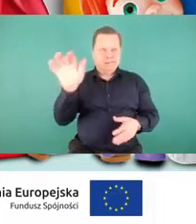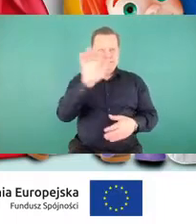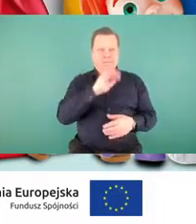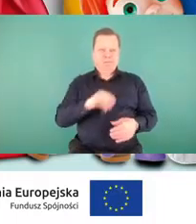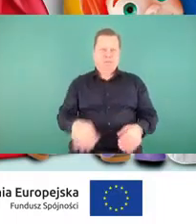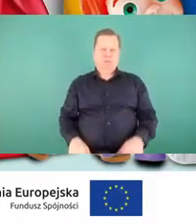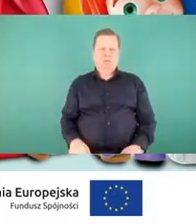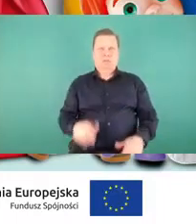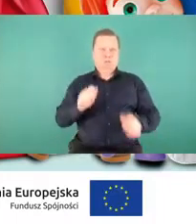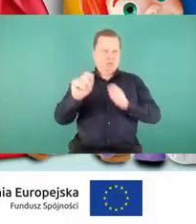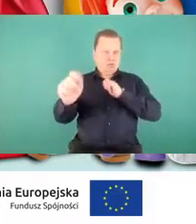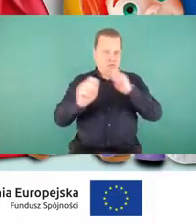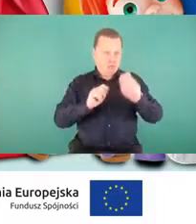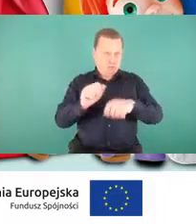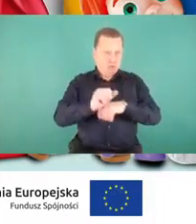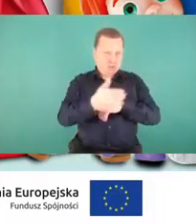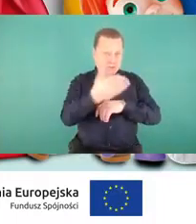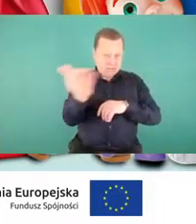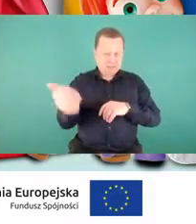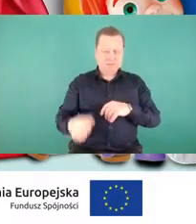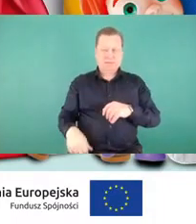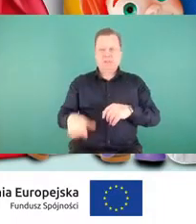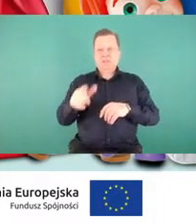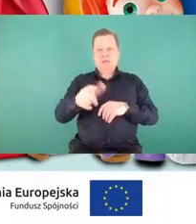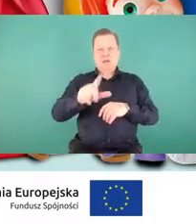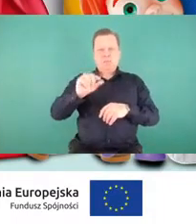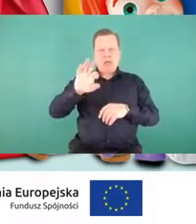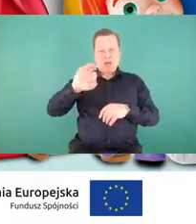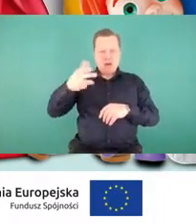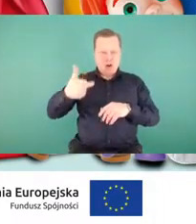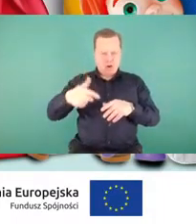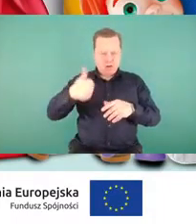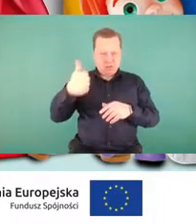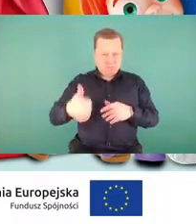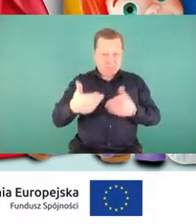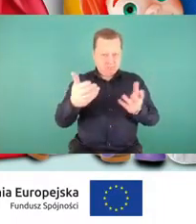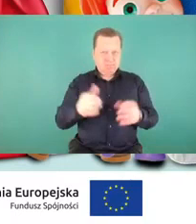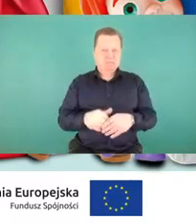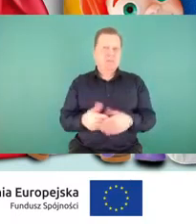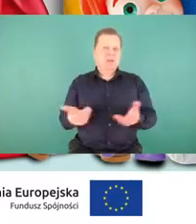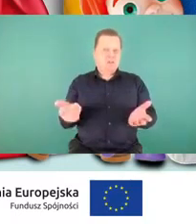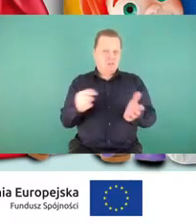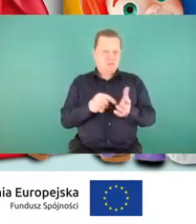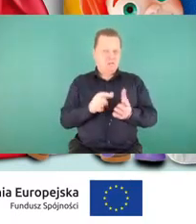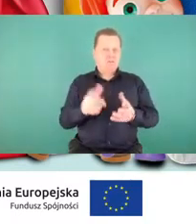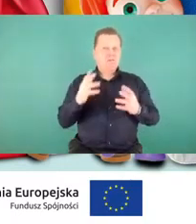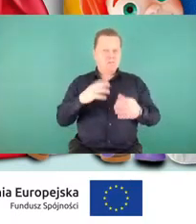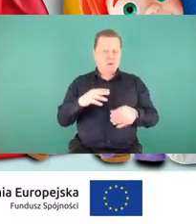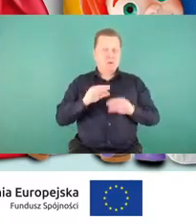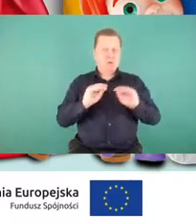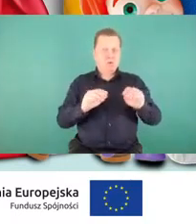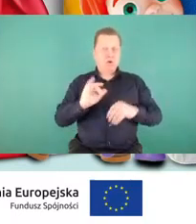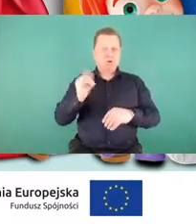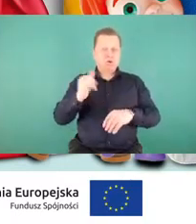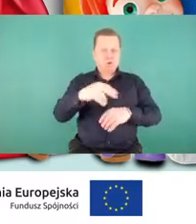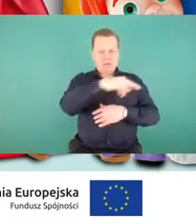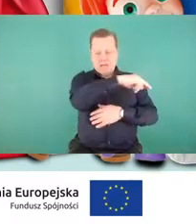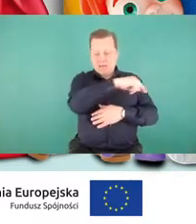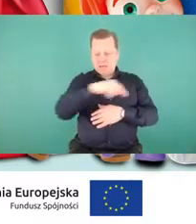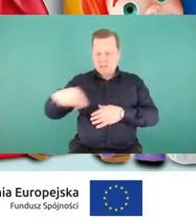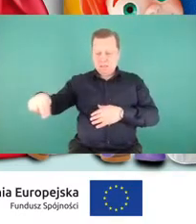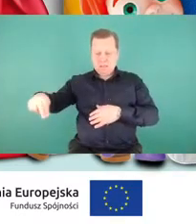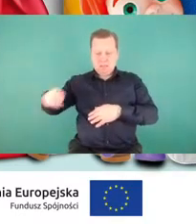komunikacją miejską, wychodzimy na peron. Warto uczyć tego, żeby nie przekraczać tej żółtej linii ze